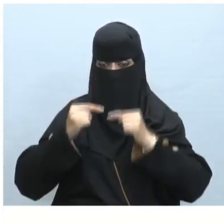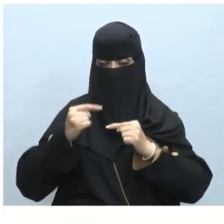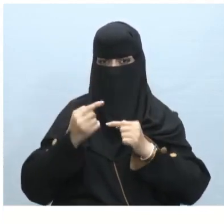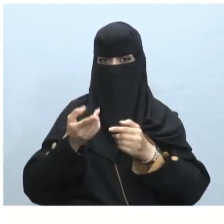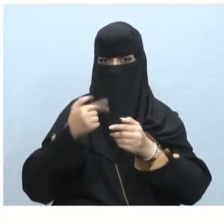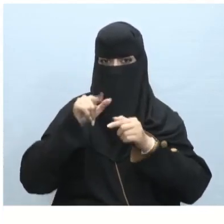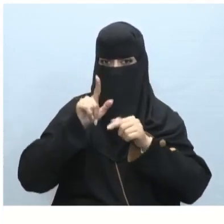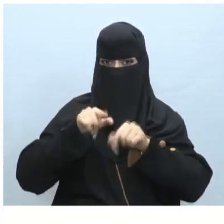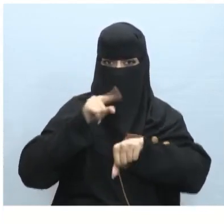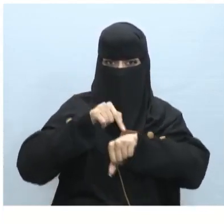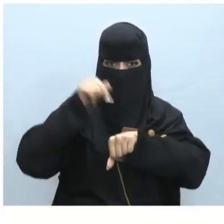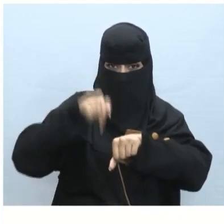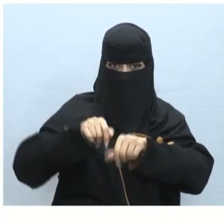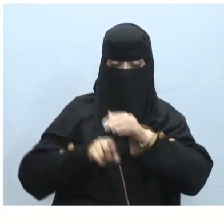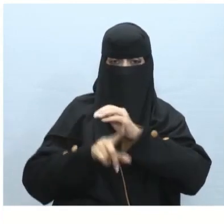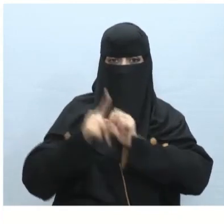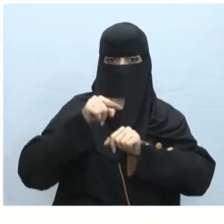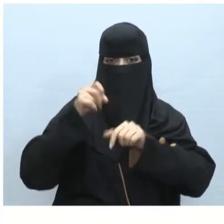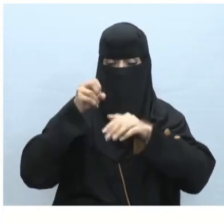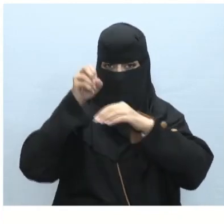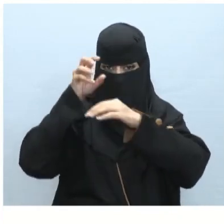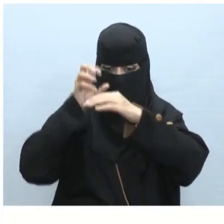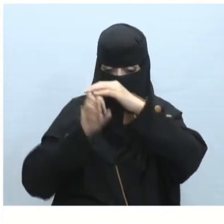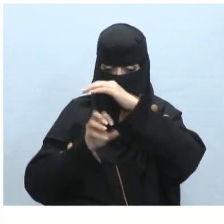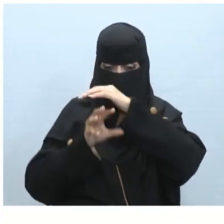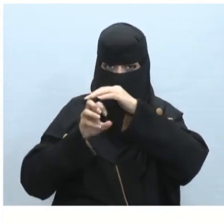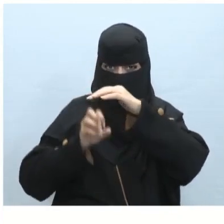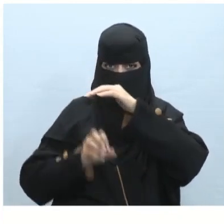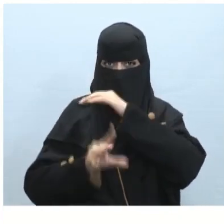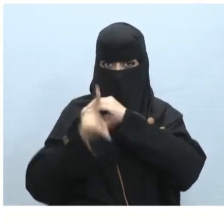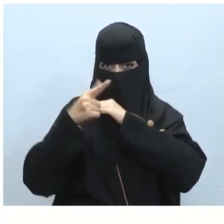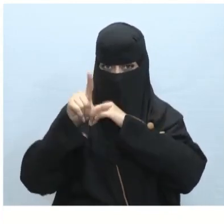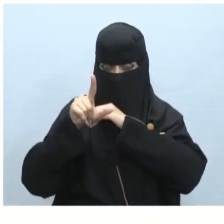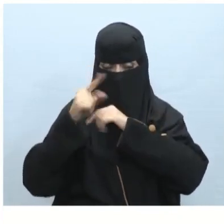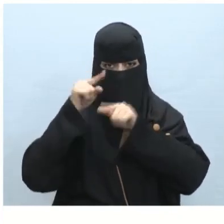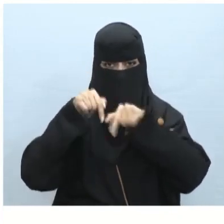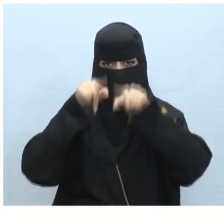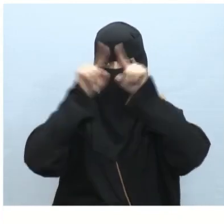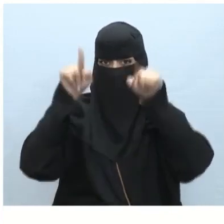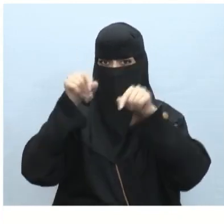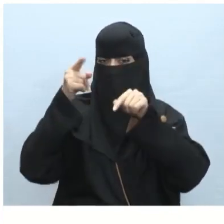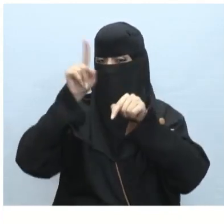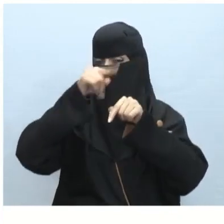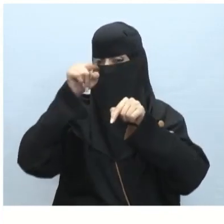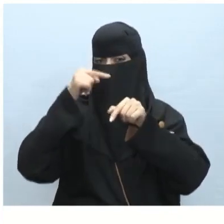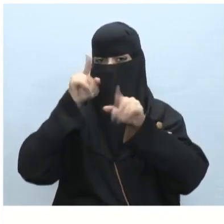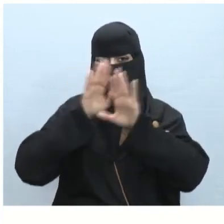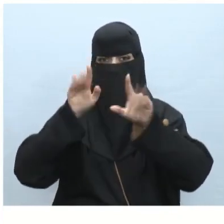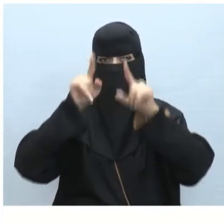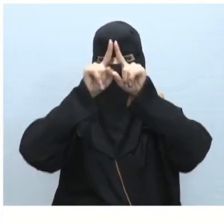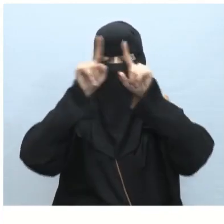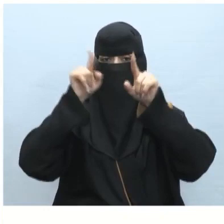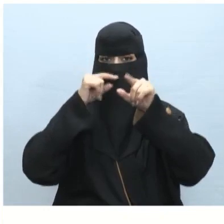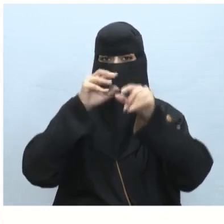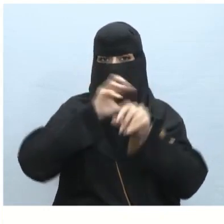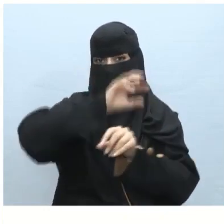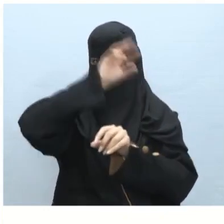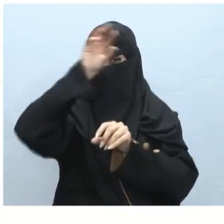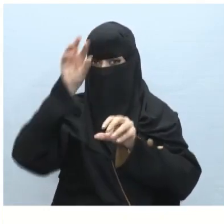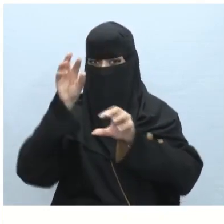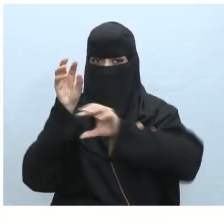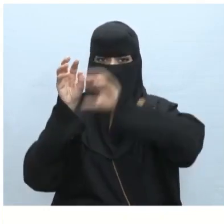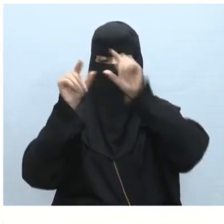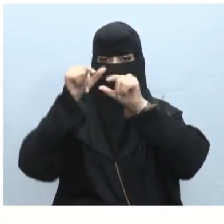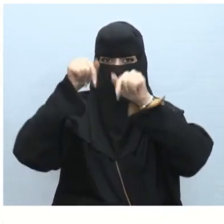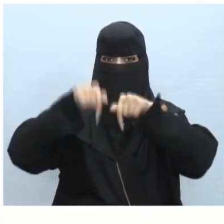شريحة إلى أخرى أثناء العرض التقديمي أحسنت الإجابة خاطئة لأن تأثير